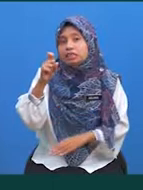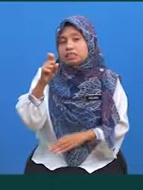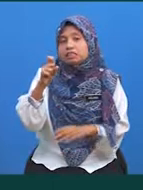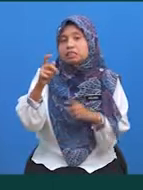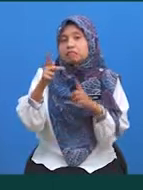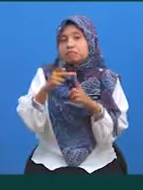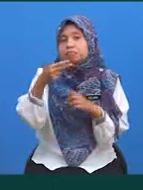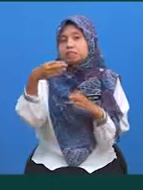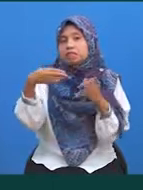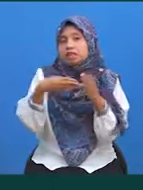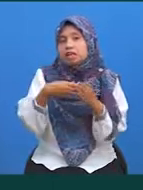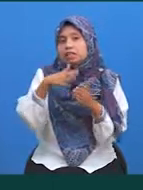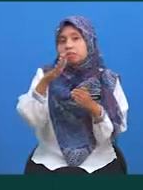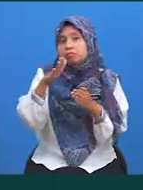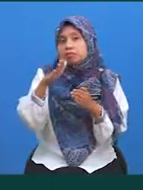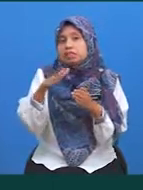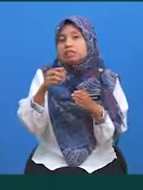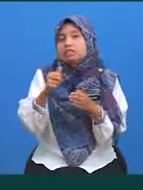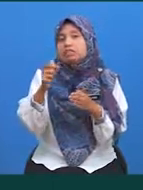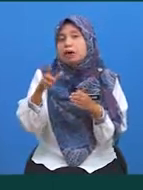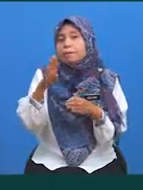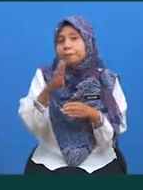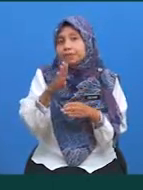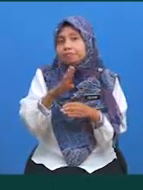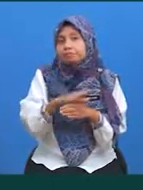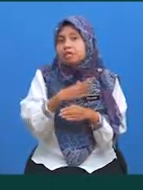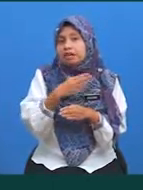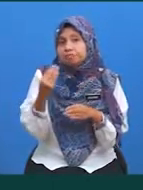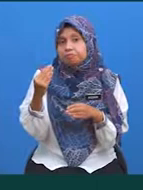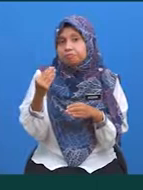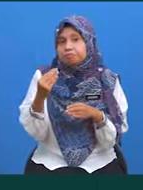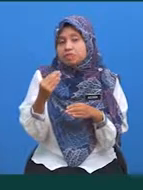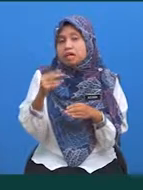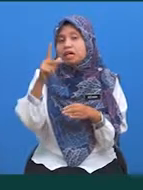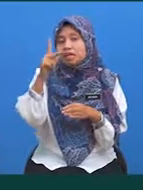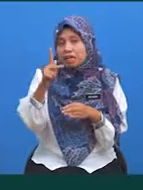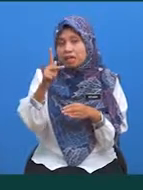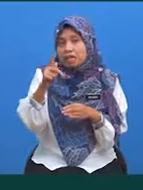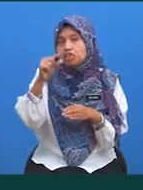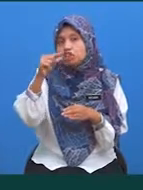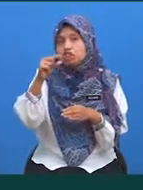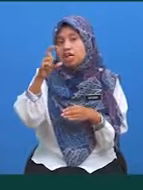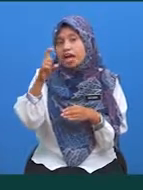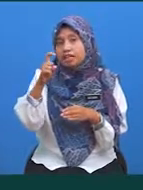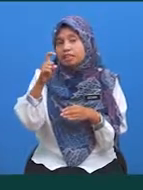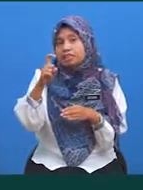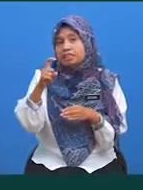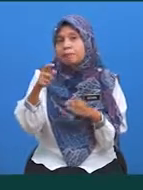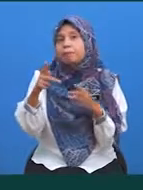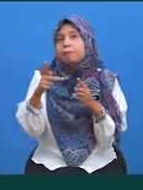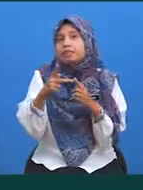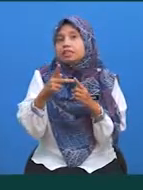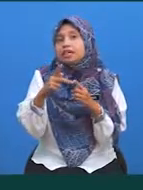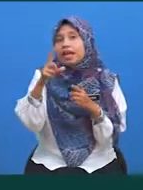2 hingga 5 ialah 4 Dan kamiran GX terhadap X